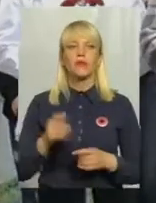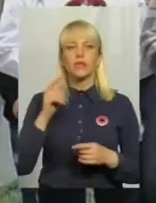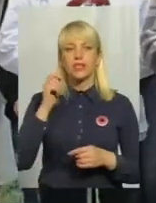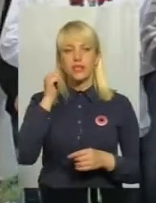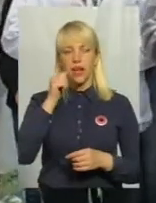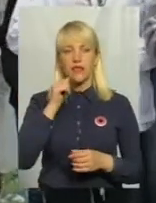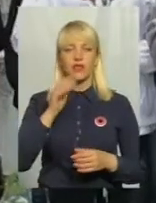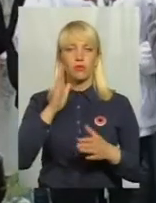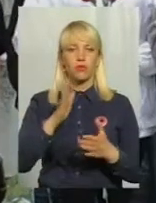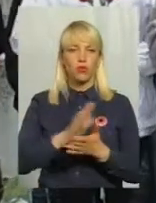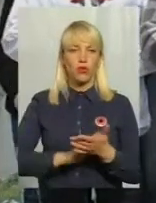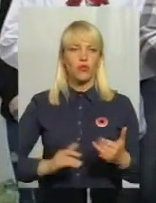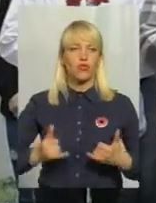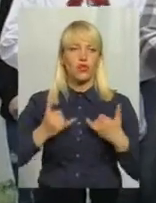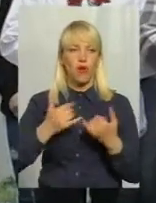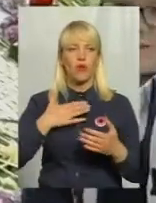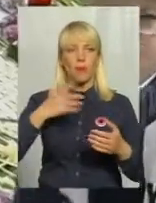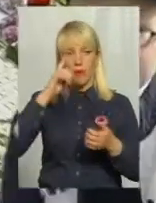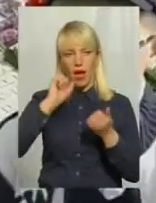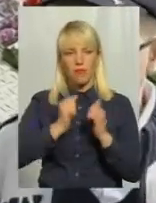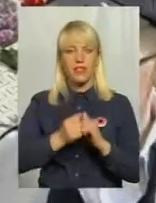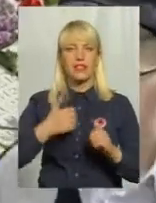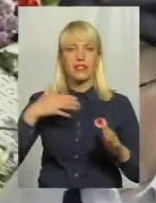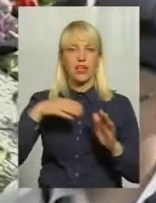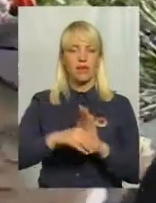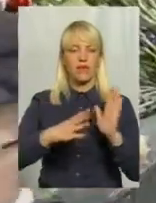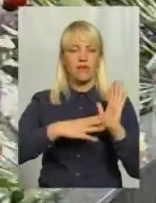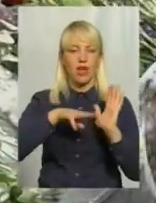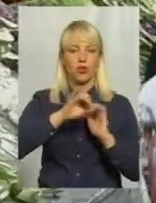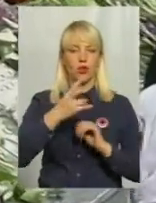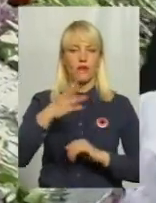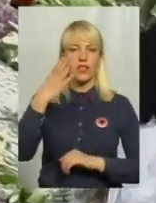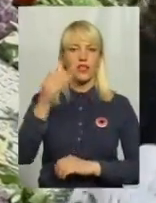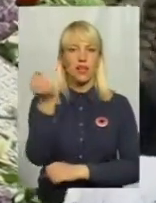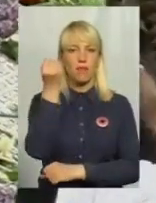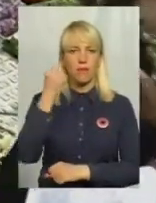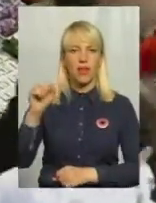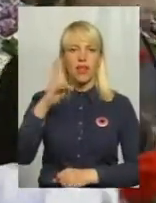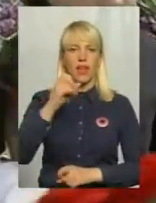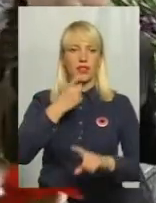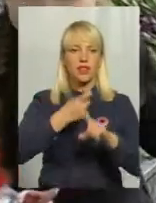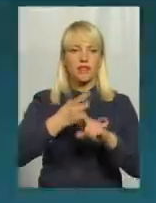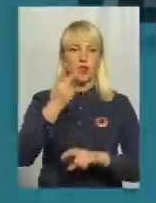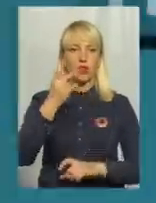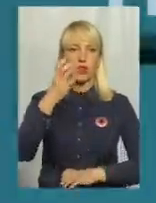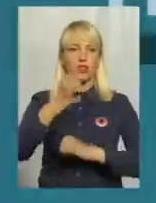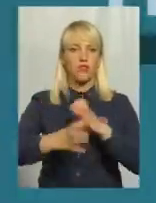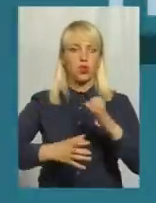продовжать вшановувати пам'ять загиблих. 9 травня в Україні відзначатимуть День перемоги над нацизмом в Другій світовій війні.